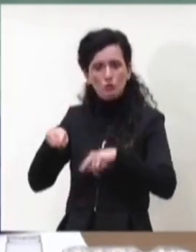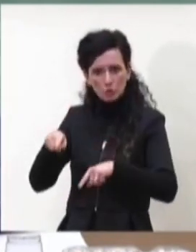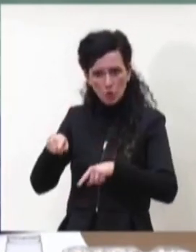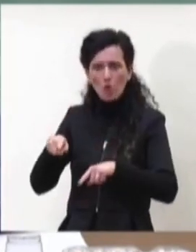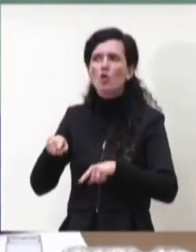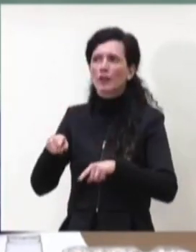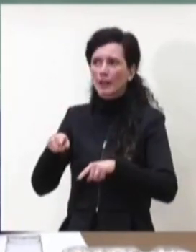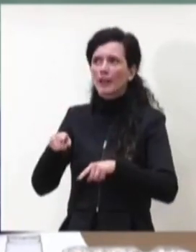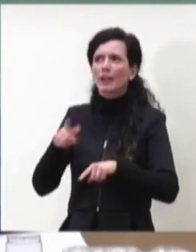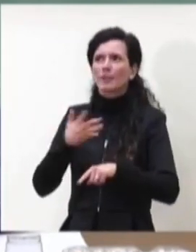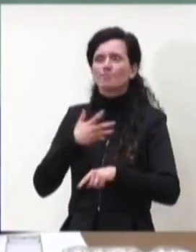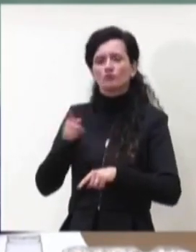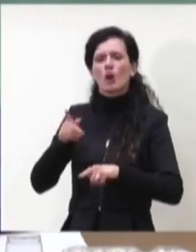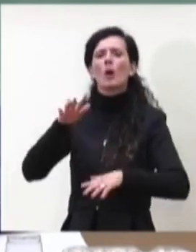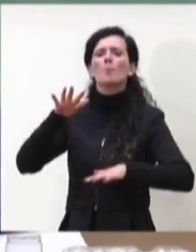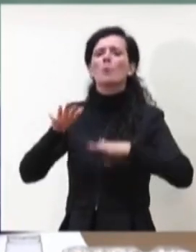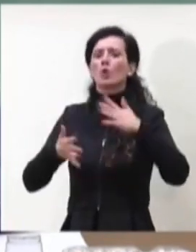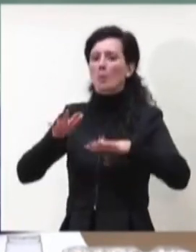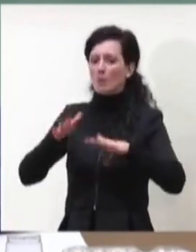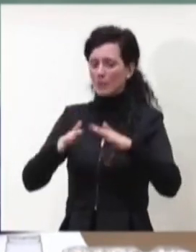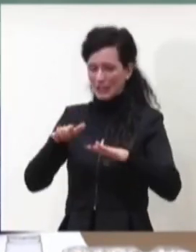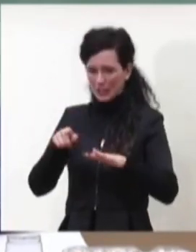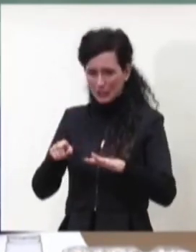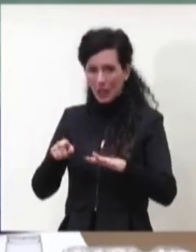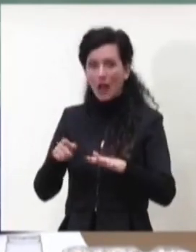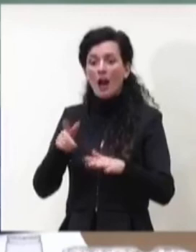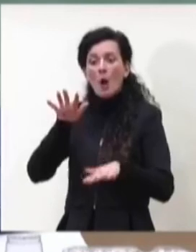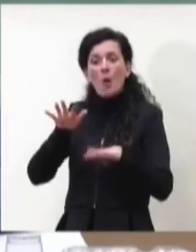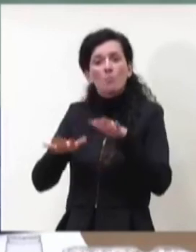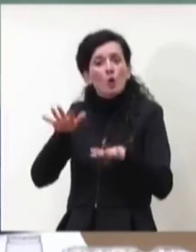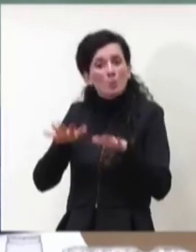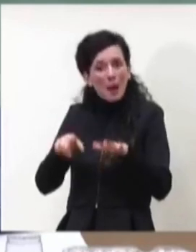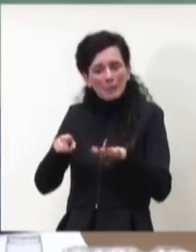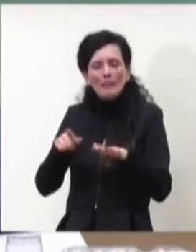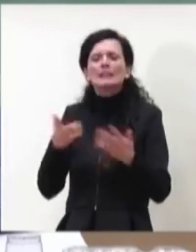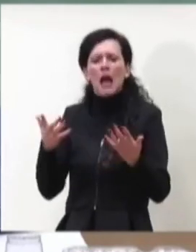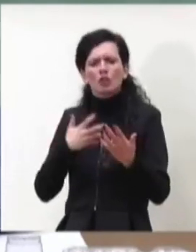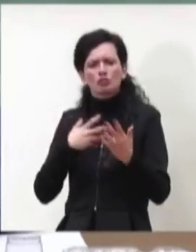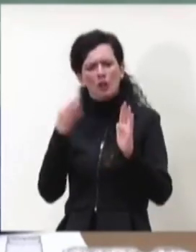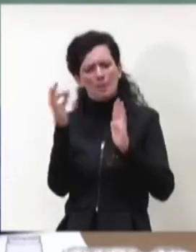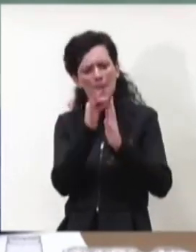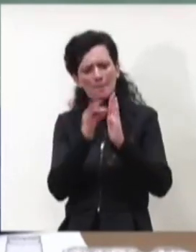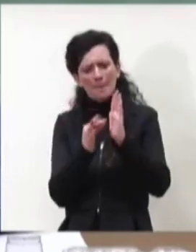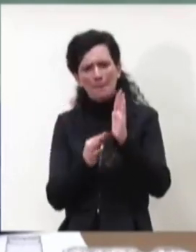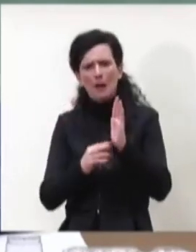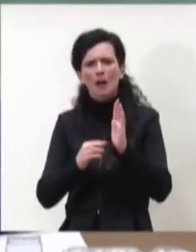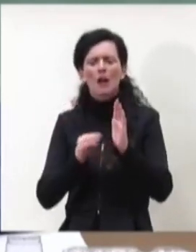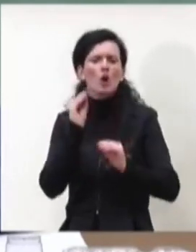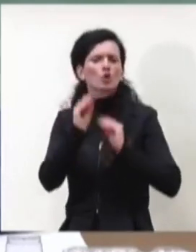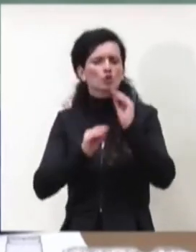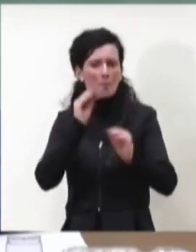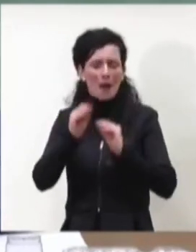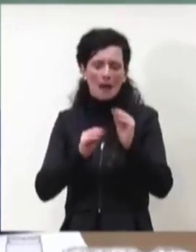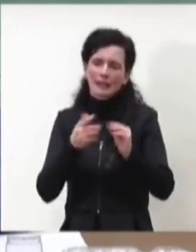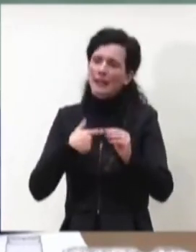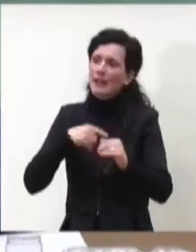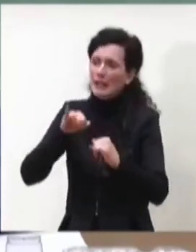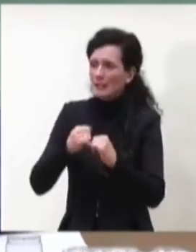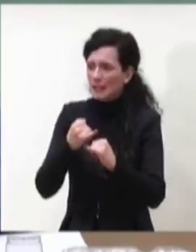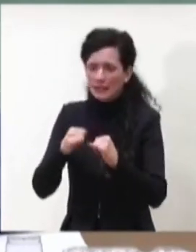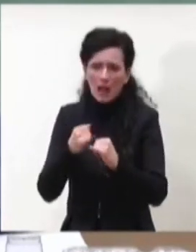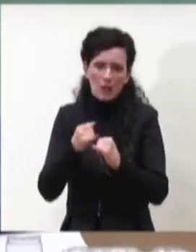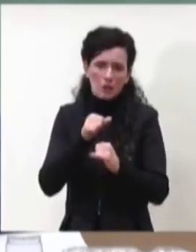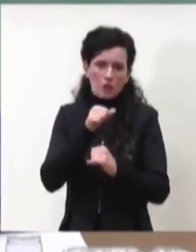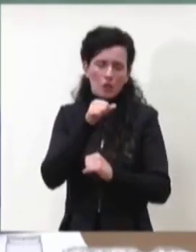probabilità e ovviamente risponde a una serie di domande, non entro nel dettaglio perché ormai credo che tutti le